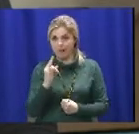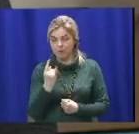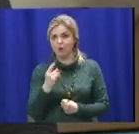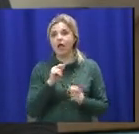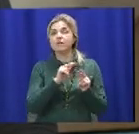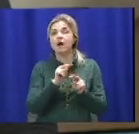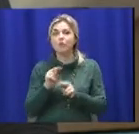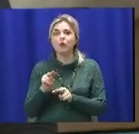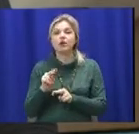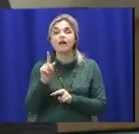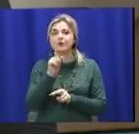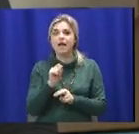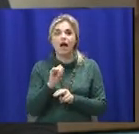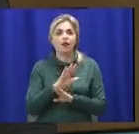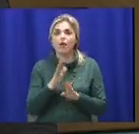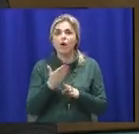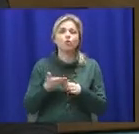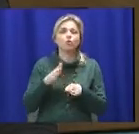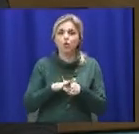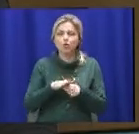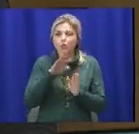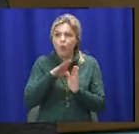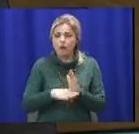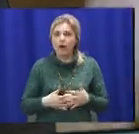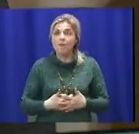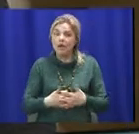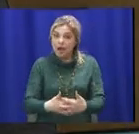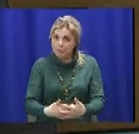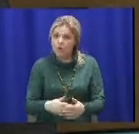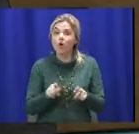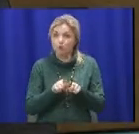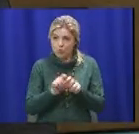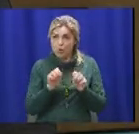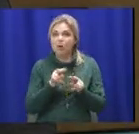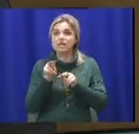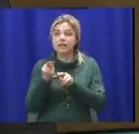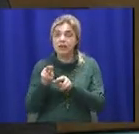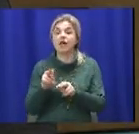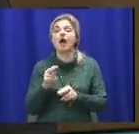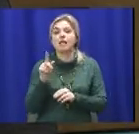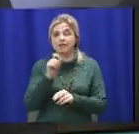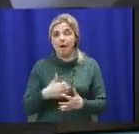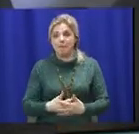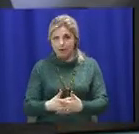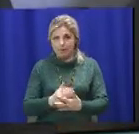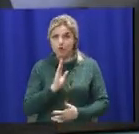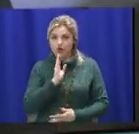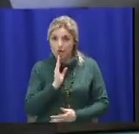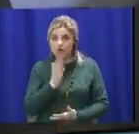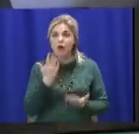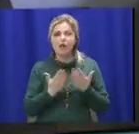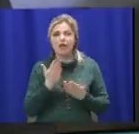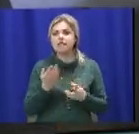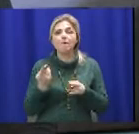неусложненою беременностю. він може вести і беременних женщин, якщо беременность протекає не